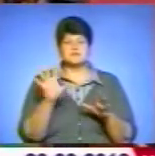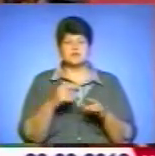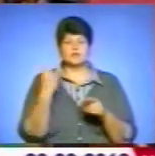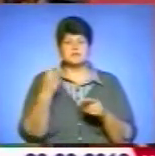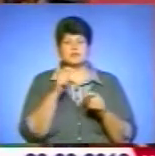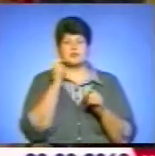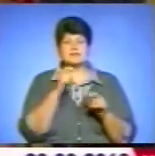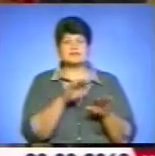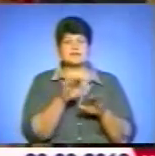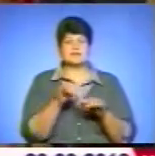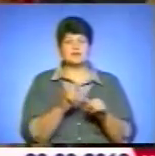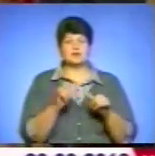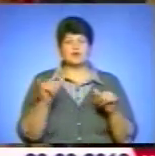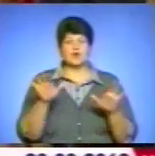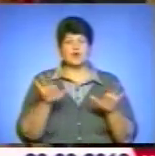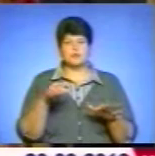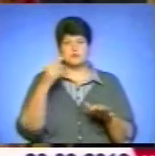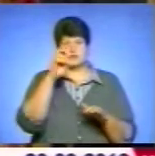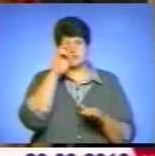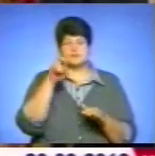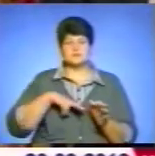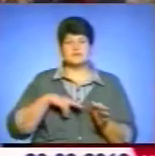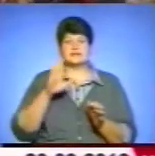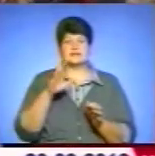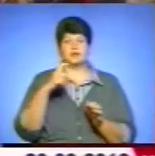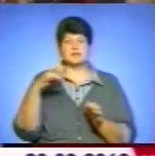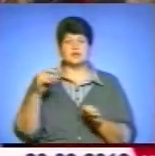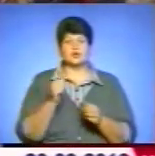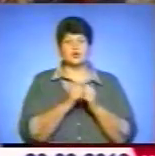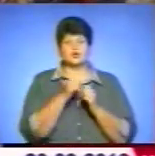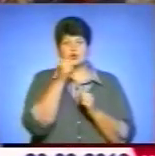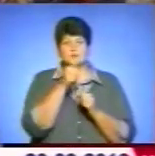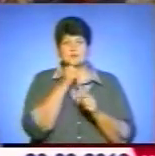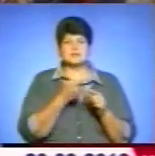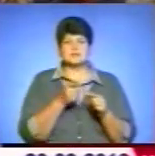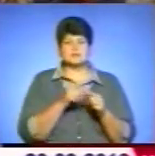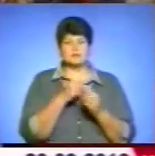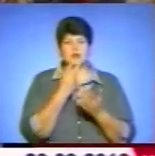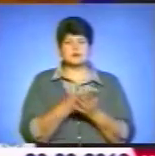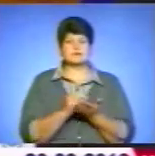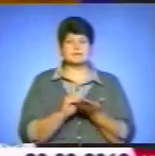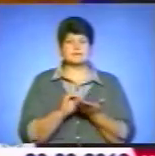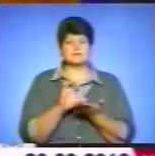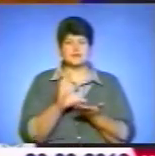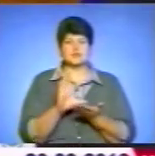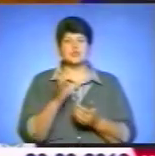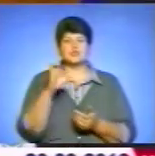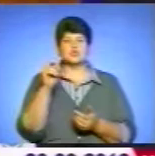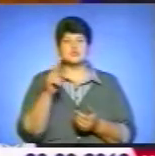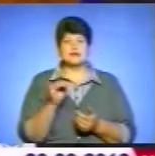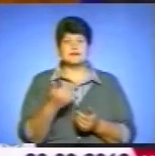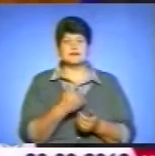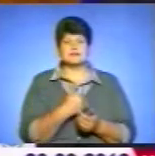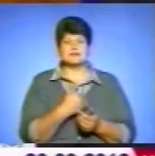розвитку. Голова облдержадміністрації Валентин Хоптян каже, що місяці ці показники зростають. Соціальні ініціативи президента не так було